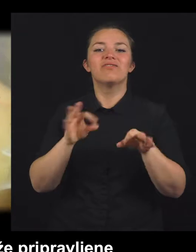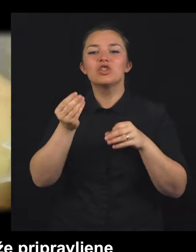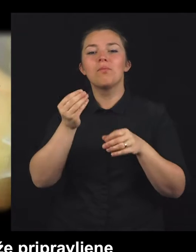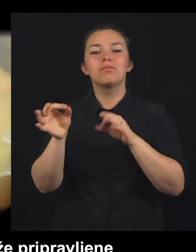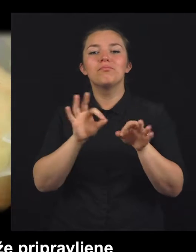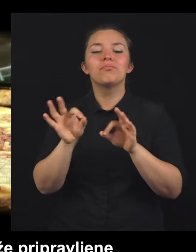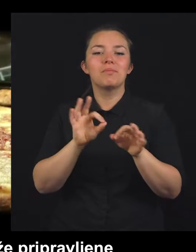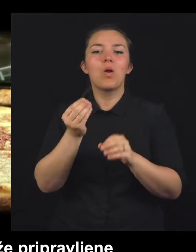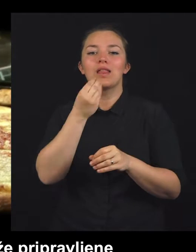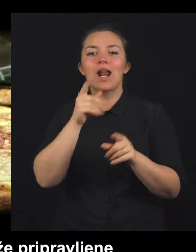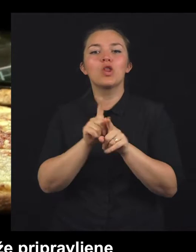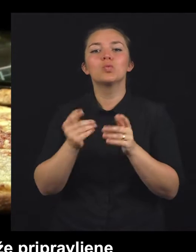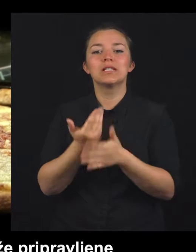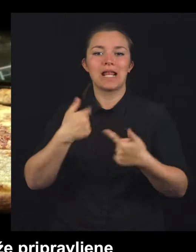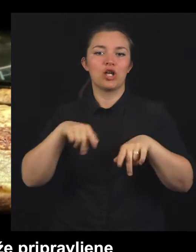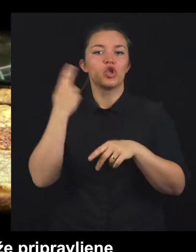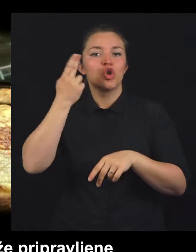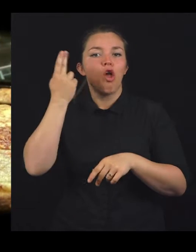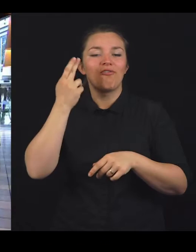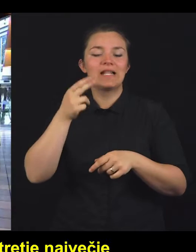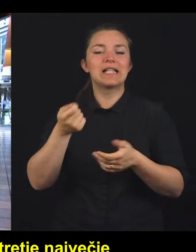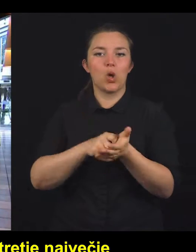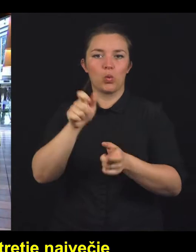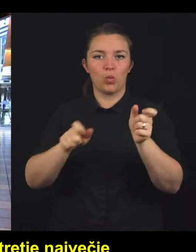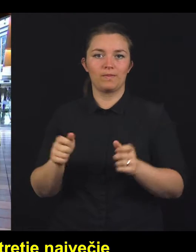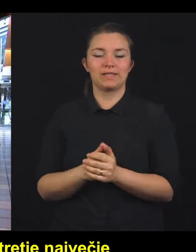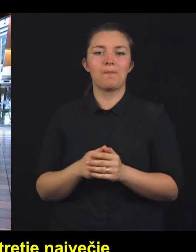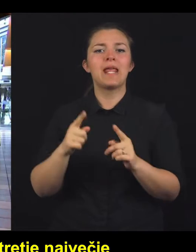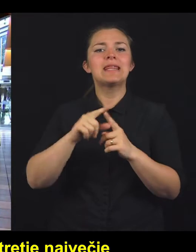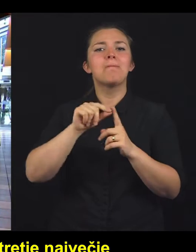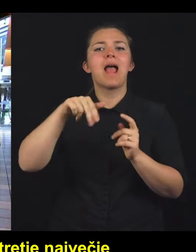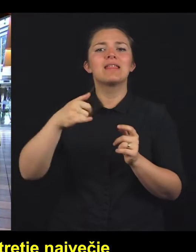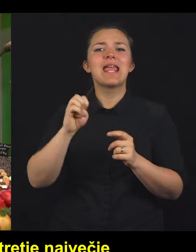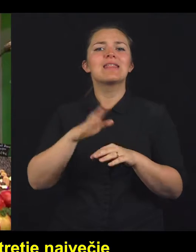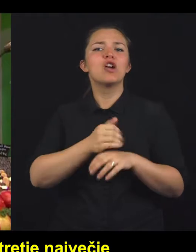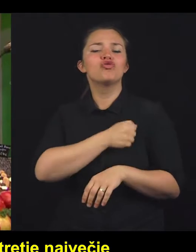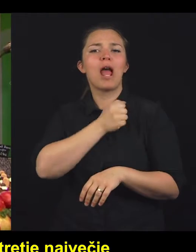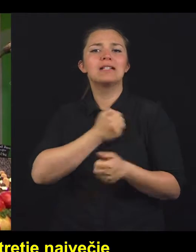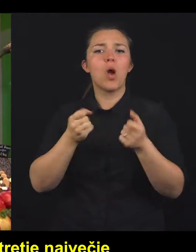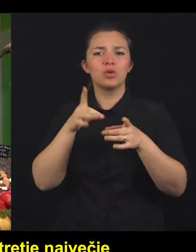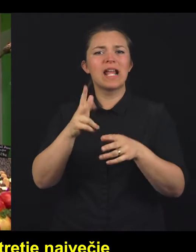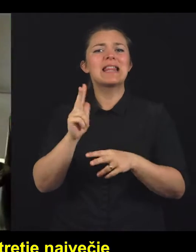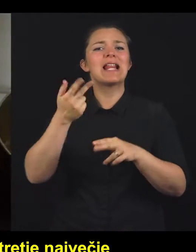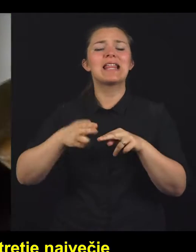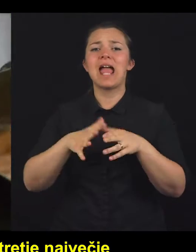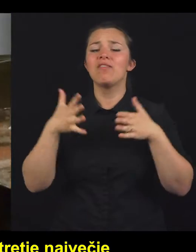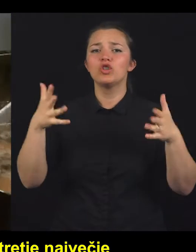sveže pripravljene hrane tudi našim slovenskim kupcem. Tepanje na Štajerski avtocesti je tretje največje počivališče ob